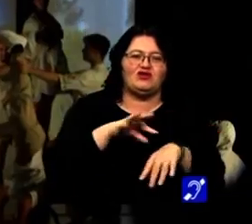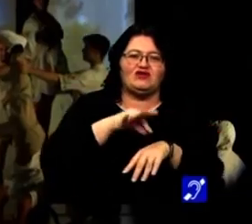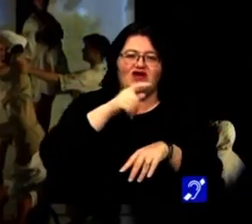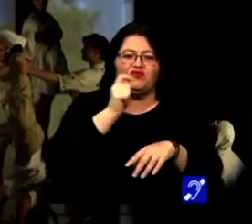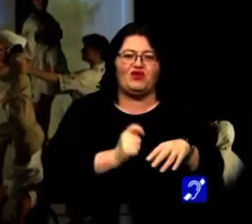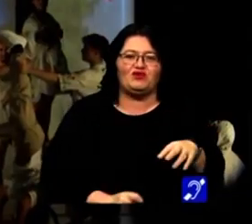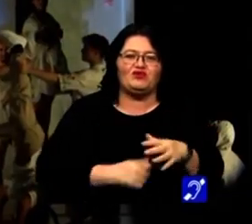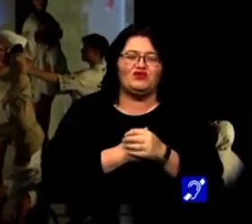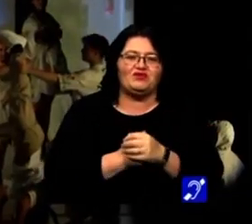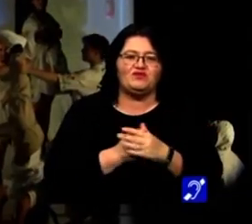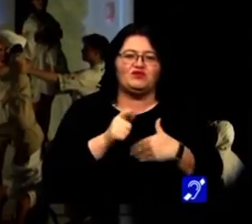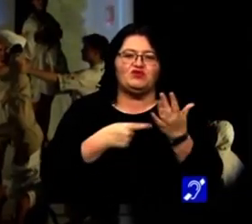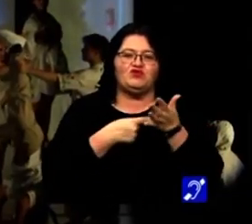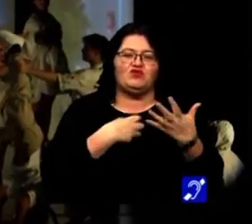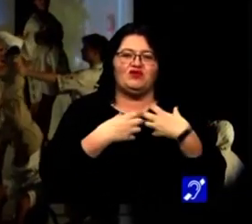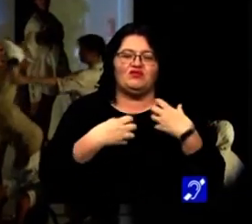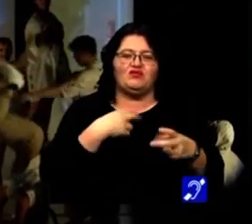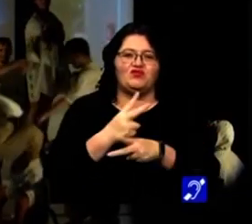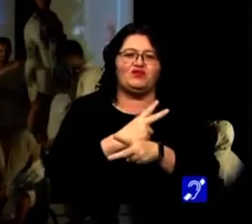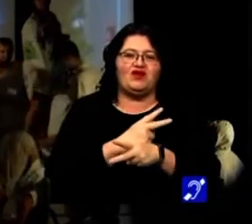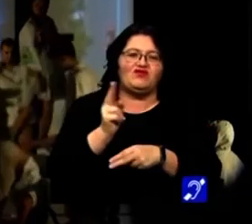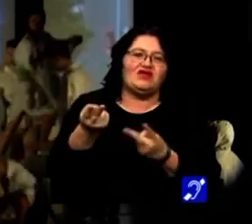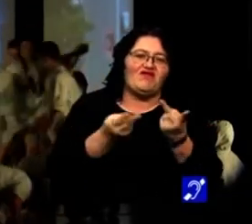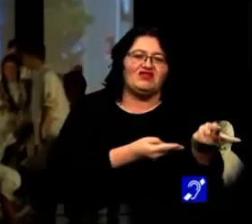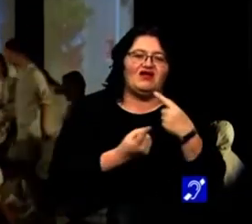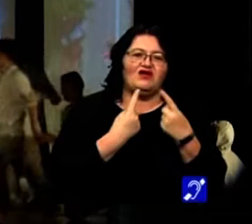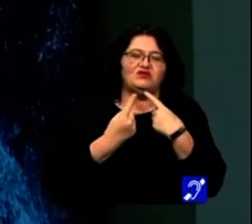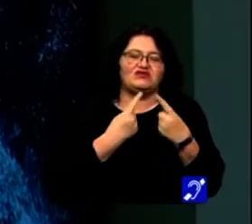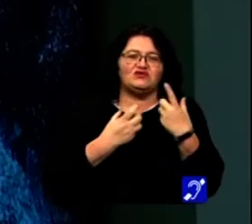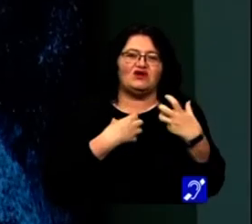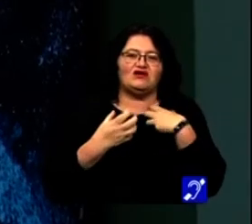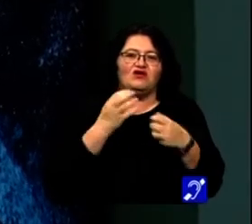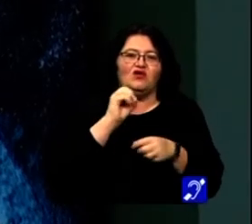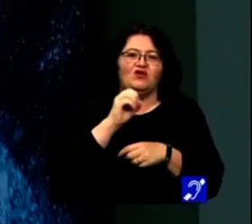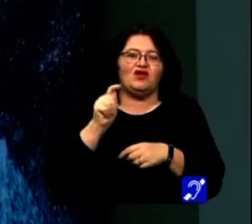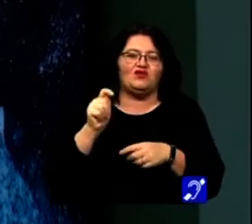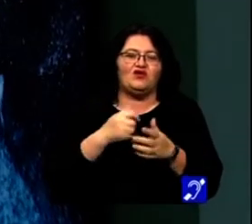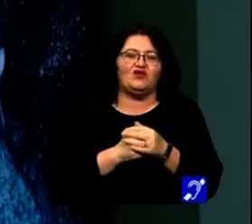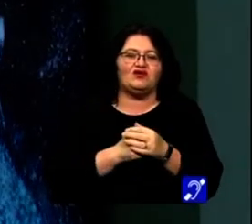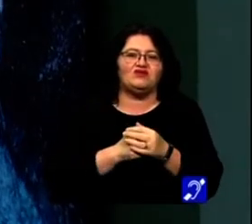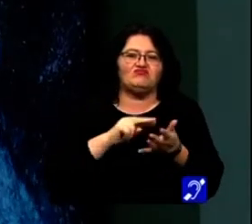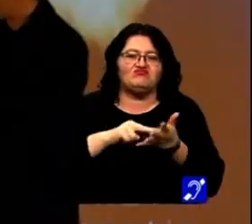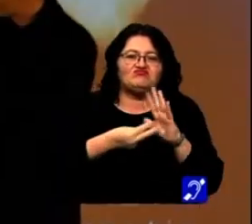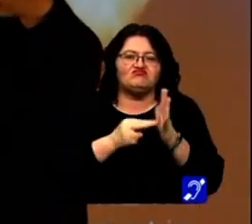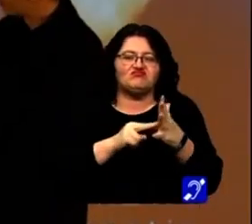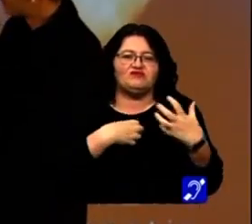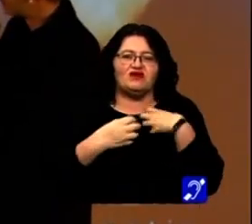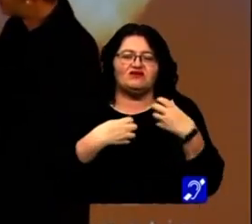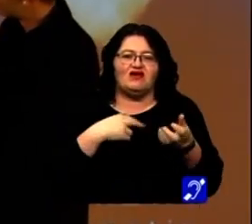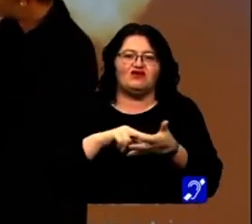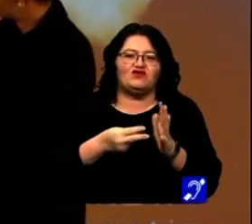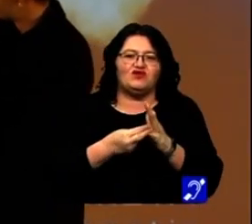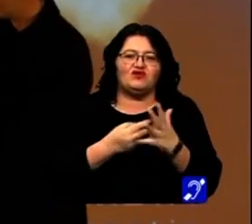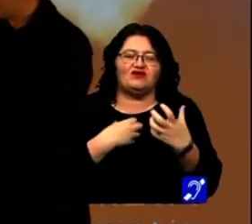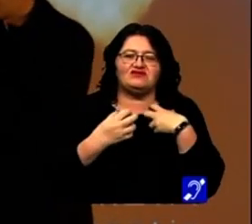proiectului. După reprezentație, publicul a fost invitat la o discuție cu actrița Olga Török, regizoarea spectacolului și coordonatorul